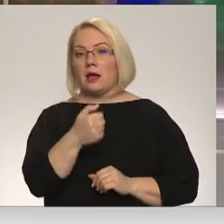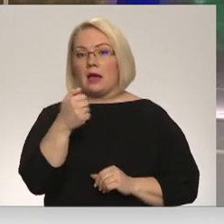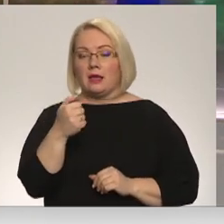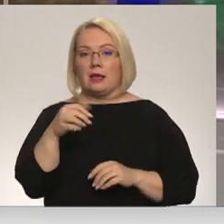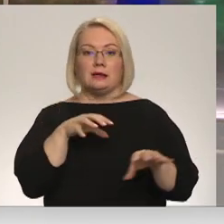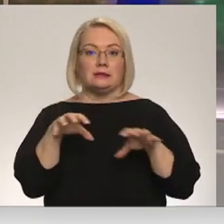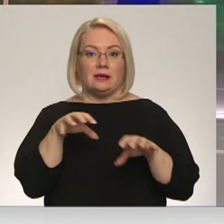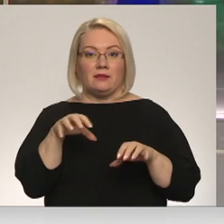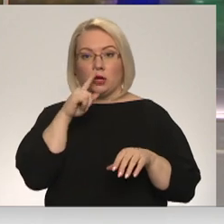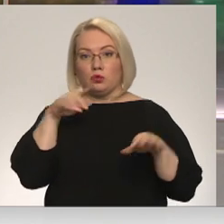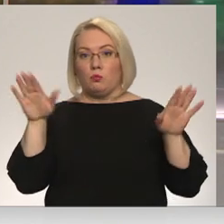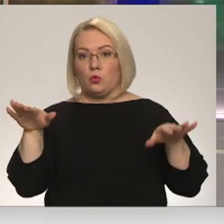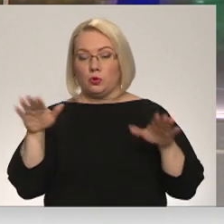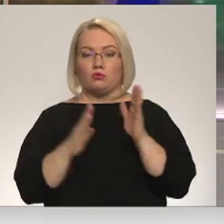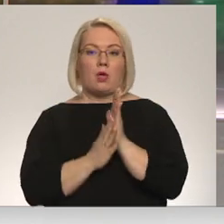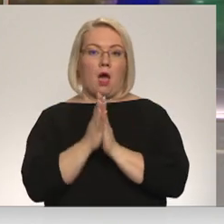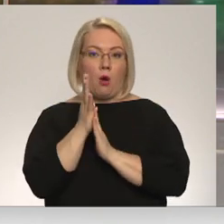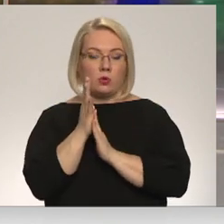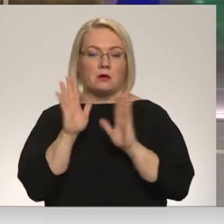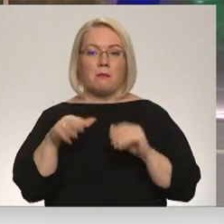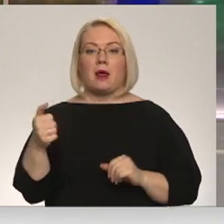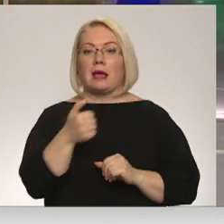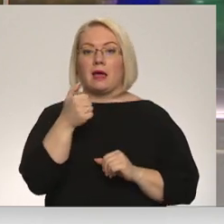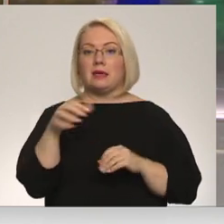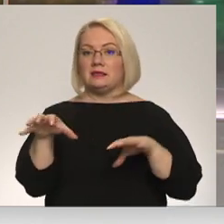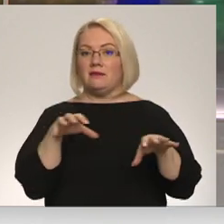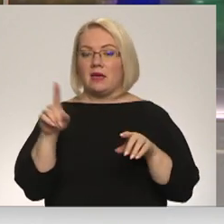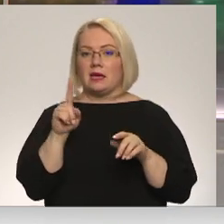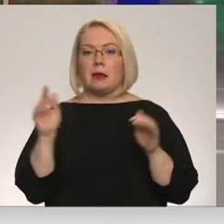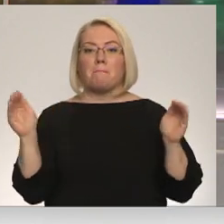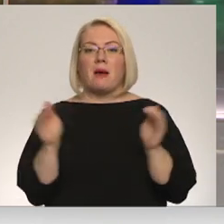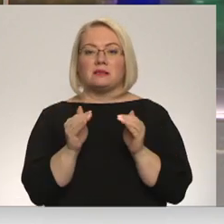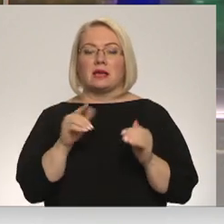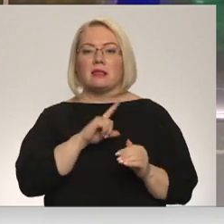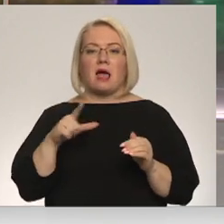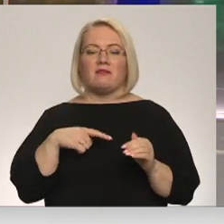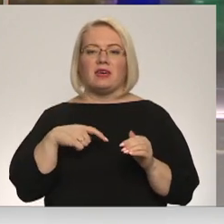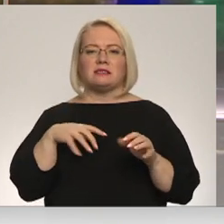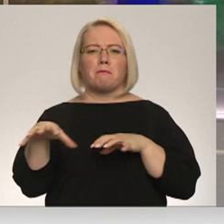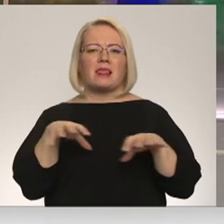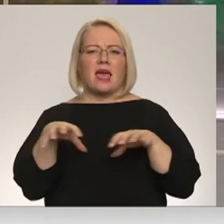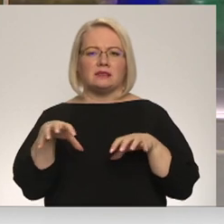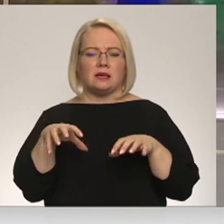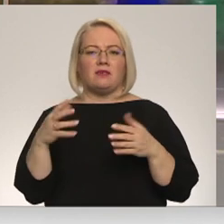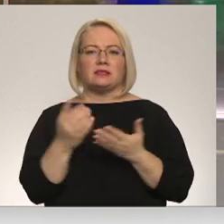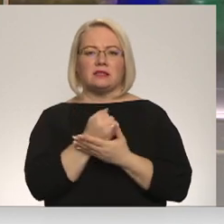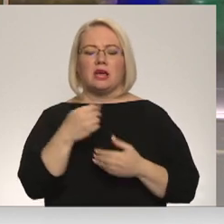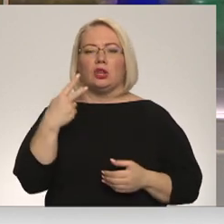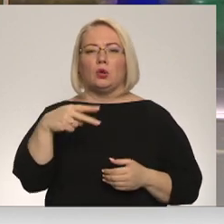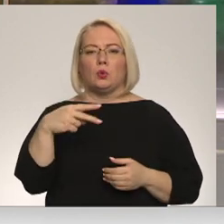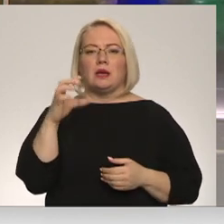dzīvnieks putens un augs. Par gada dzīvnieku kļuvas mazākais Latvijas plēsējs, kurš var sasniegt 20